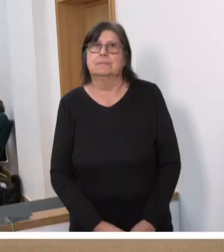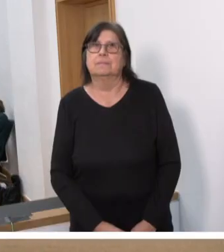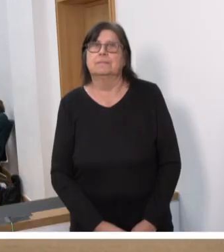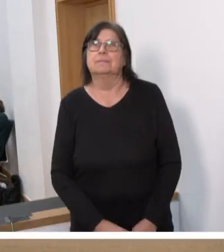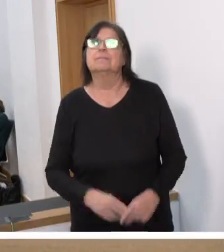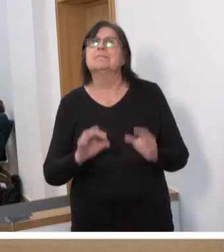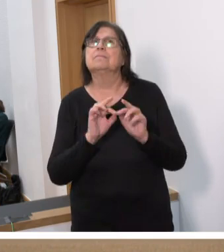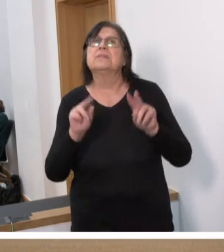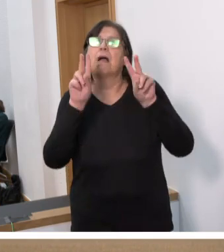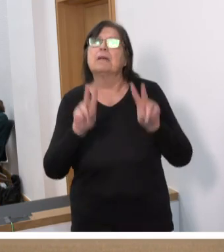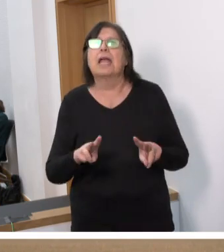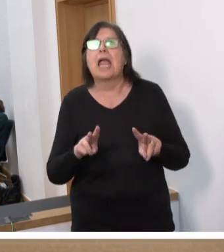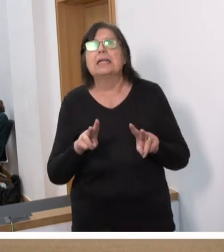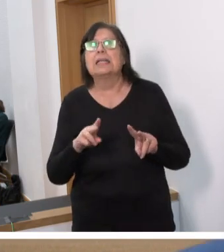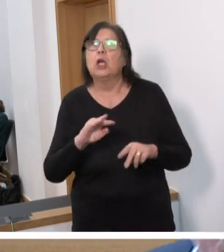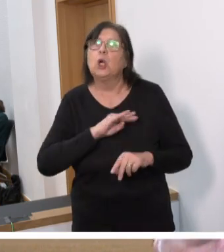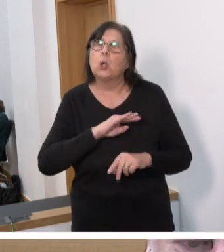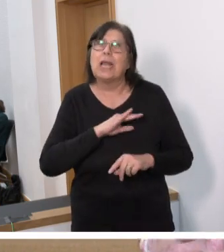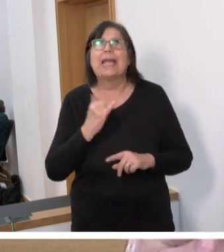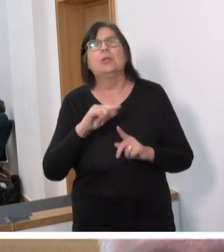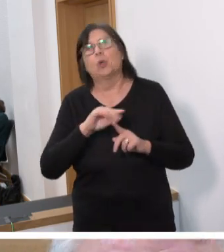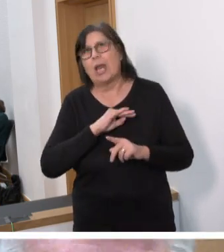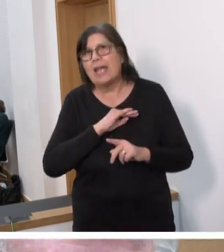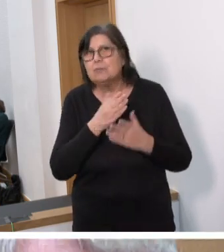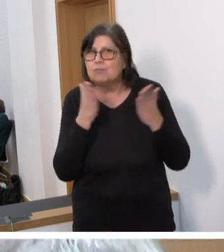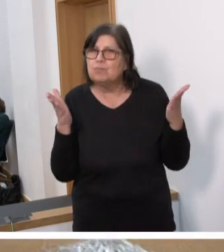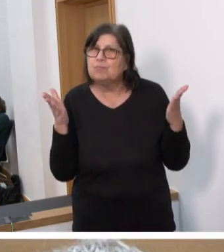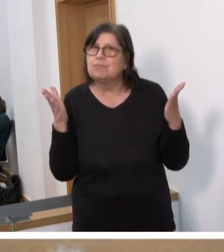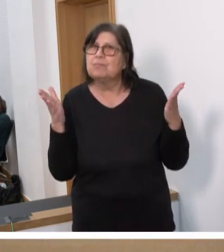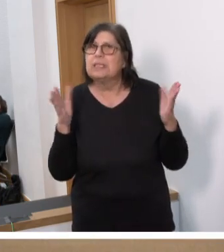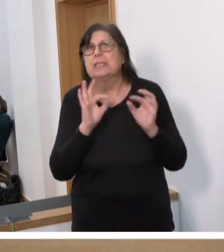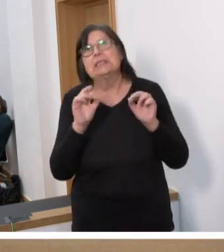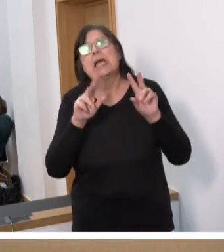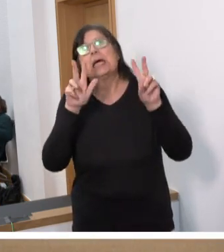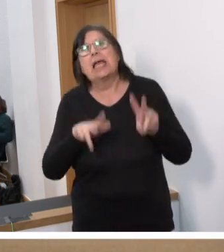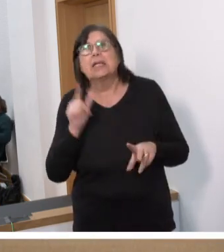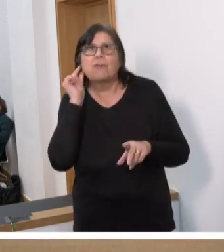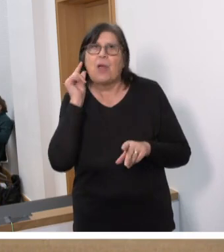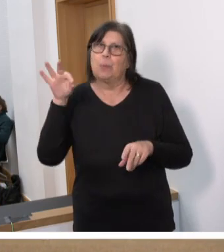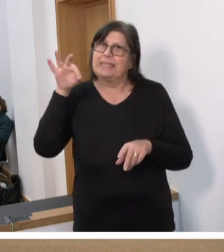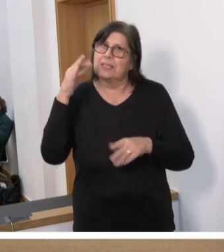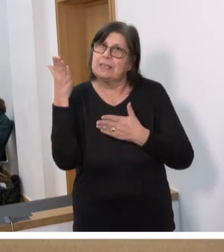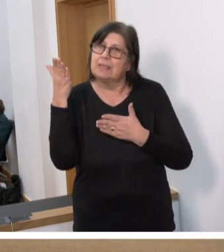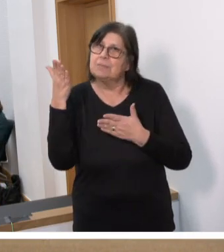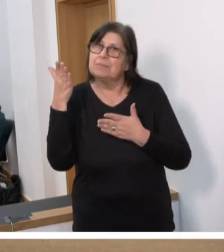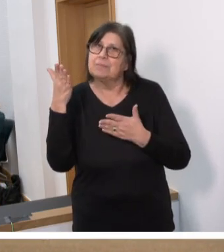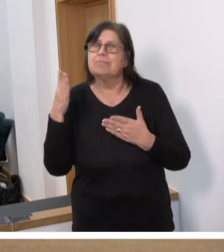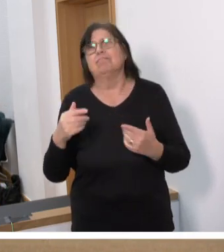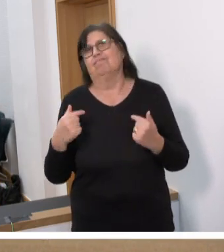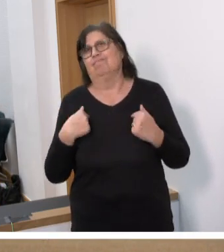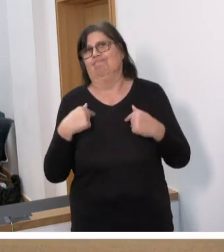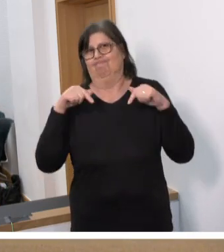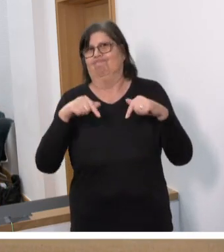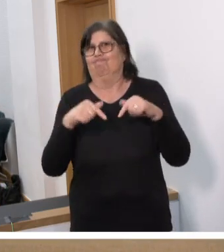Sehr geehrte Kolleginnen und Kollegen, sehr geehrte Frau Präsidentin, gestatten Sie mir zu diesem